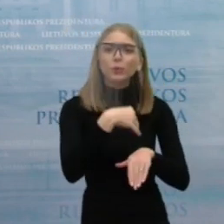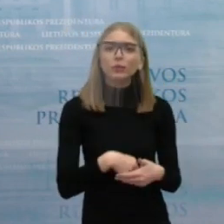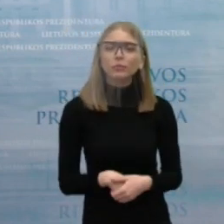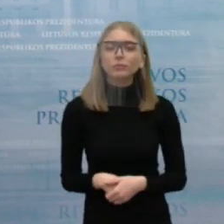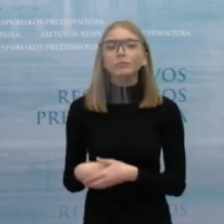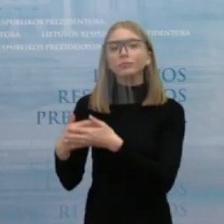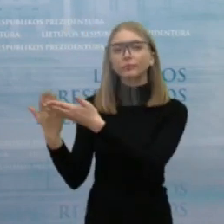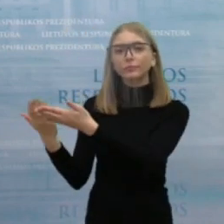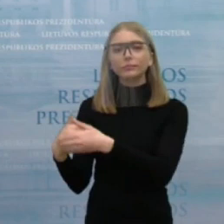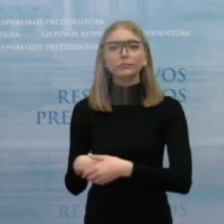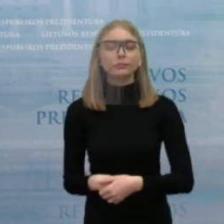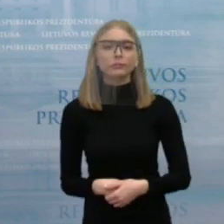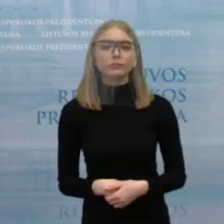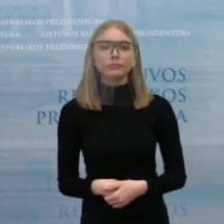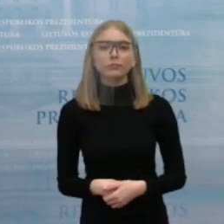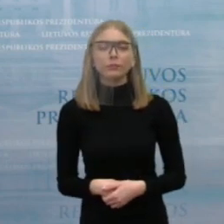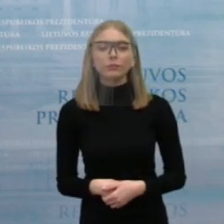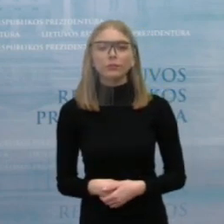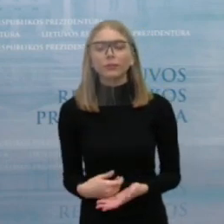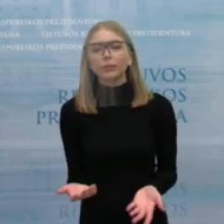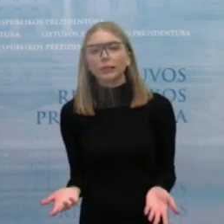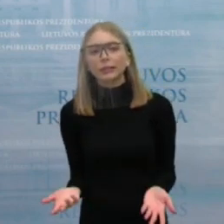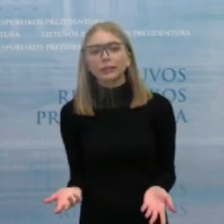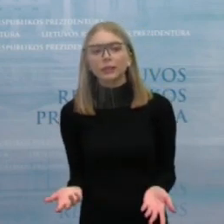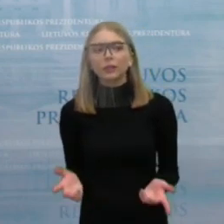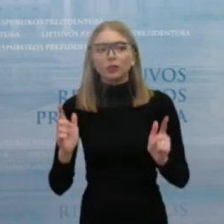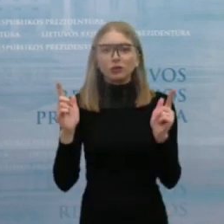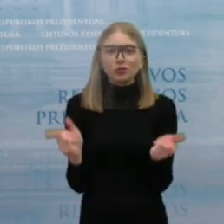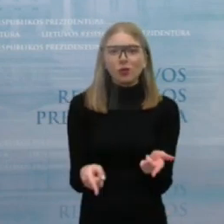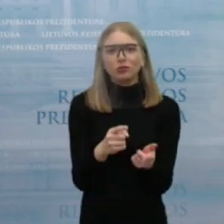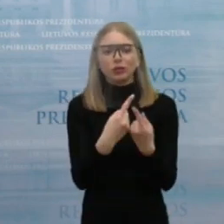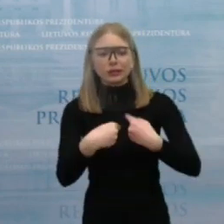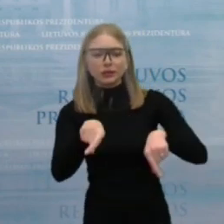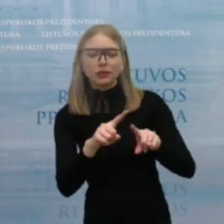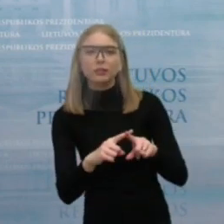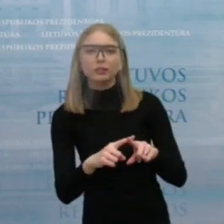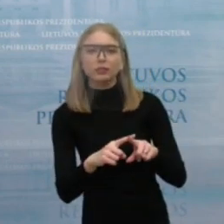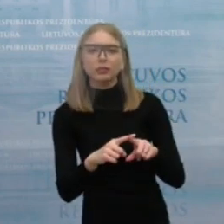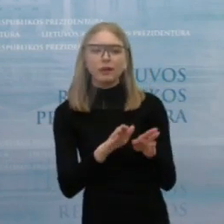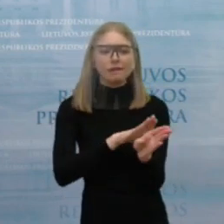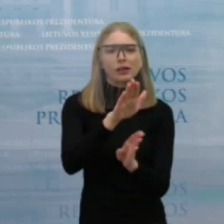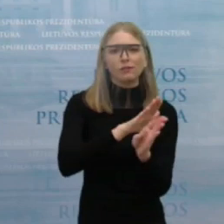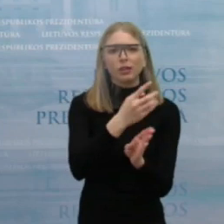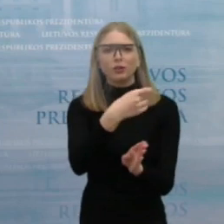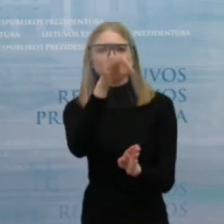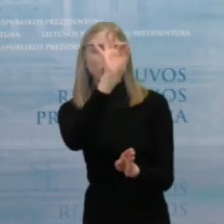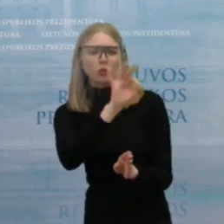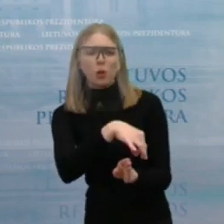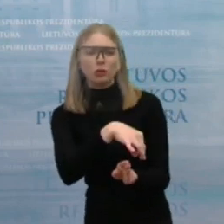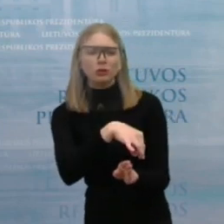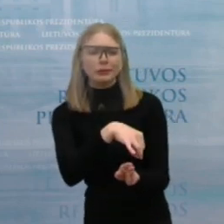Na, nematom kažkokio proveržio labai didelio šitos ryties, kas, na, akivaizdu, kad